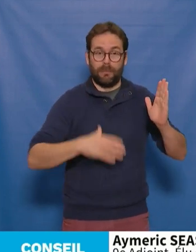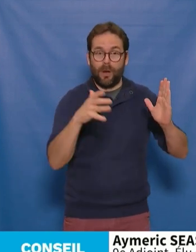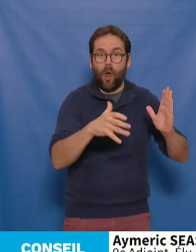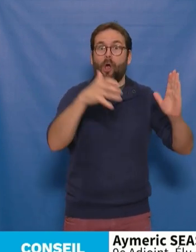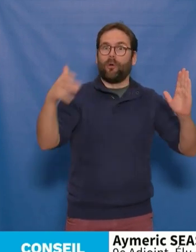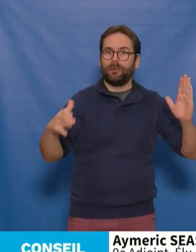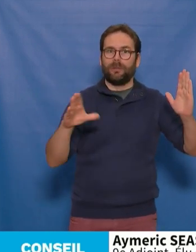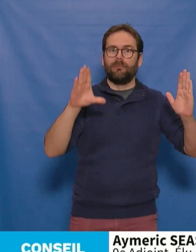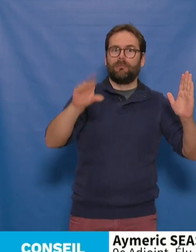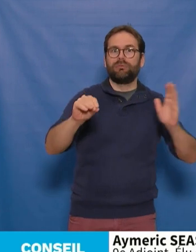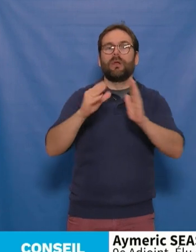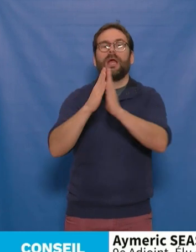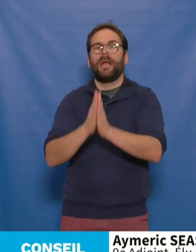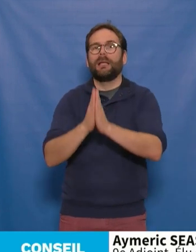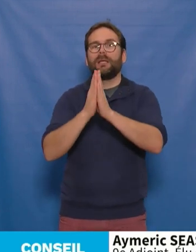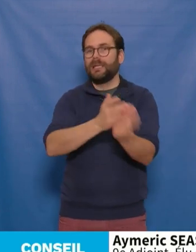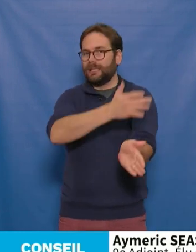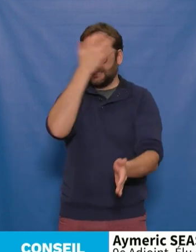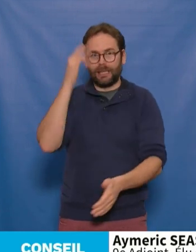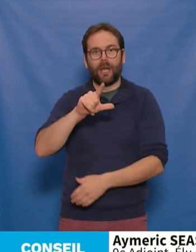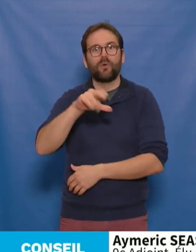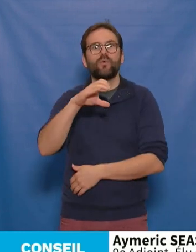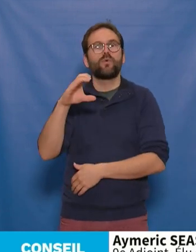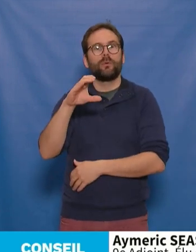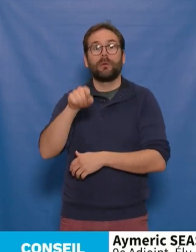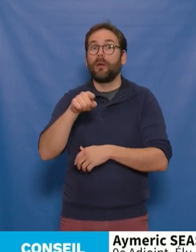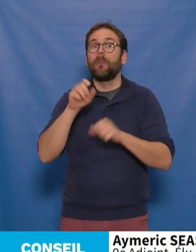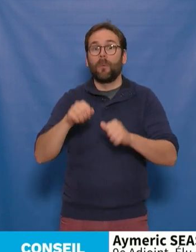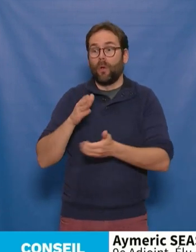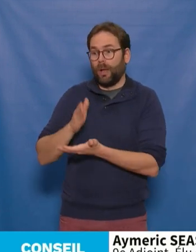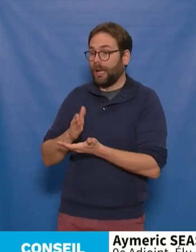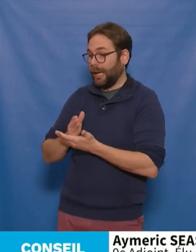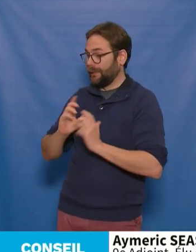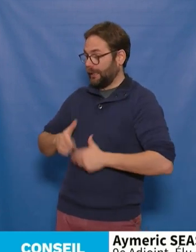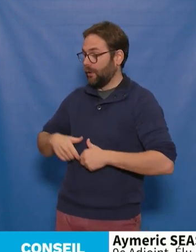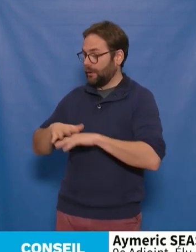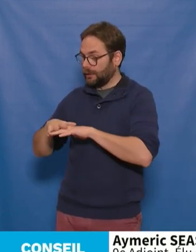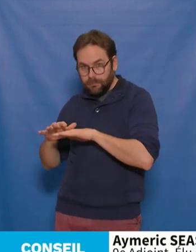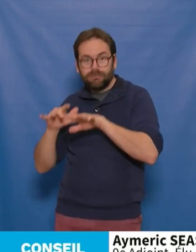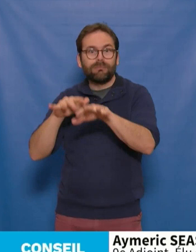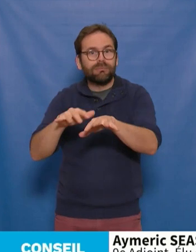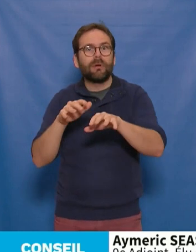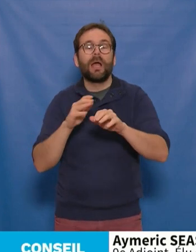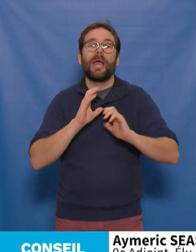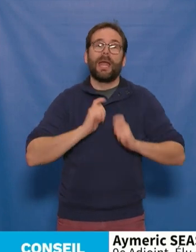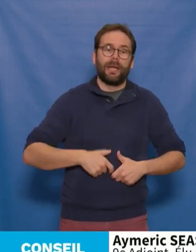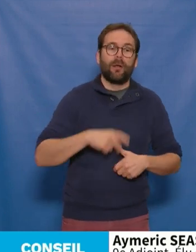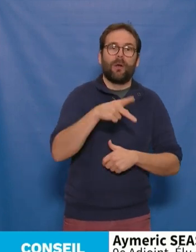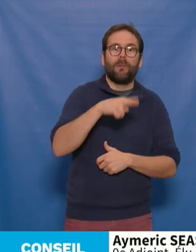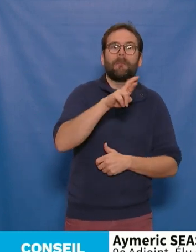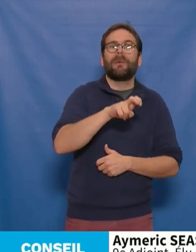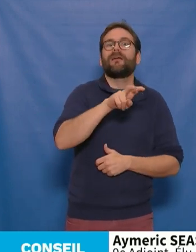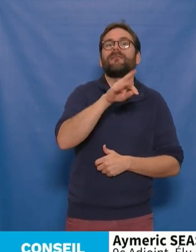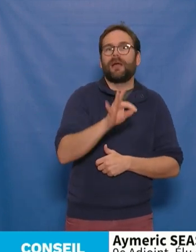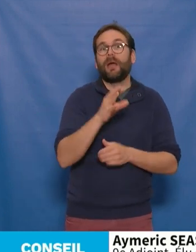loger dans l'église Saint-Luc, d'accueillir les classes des écoles du quartier, l'école Prévert ou l'école des Plantes.